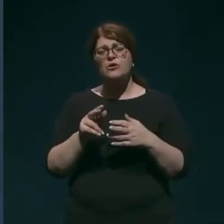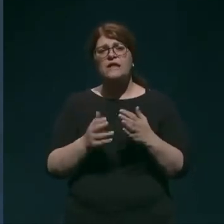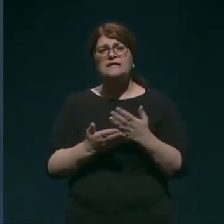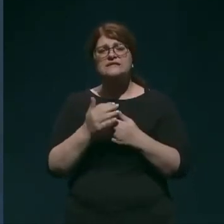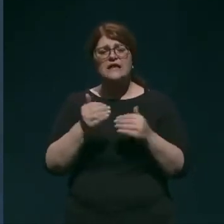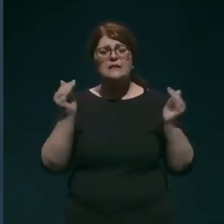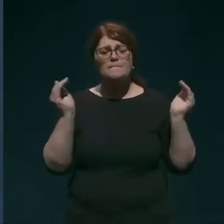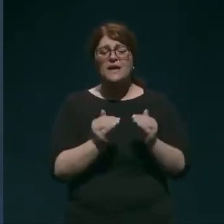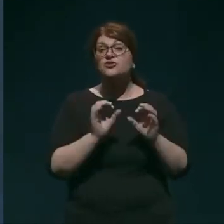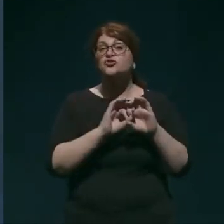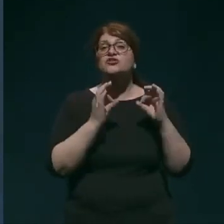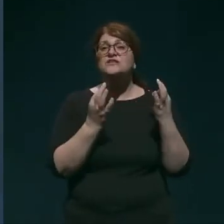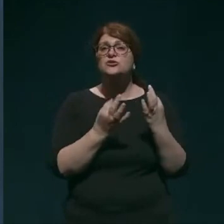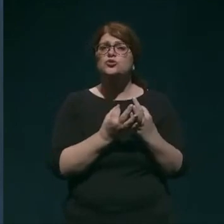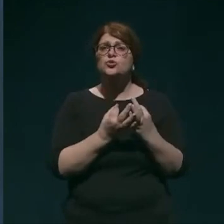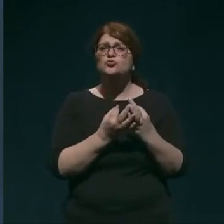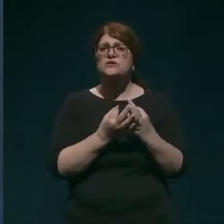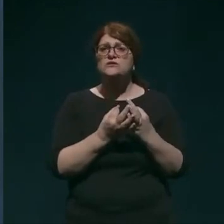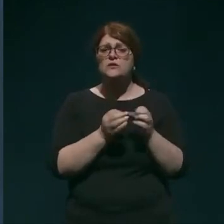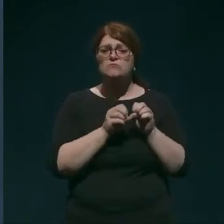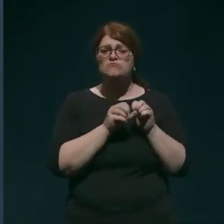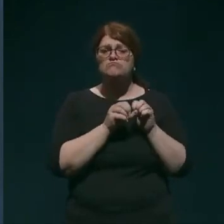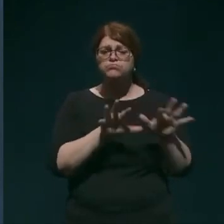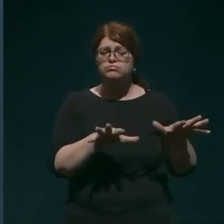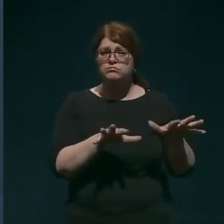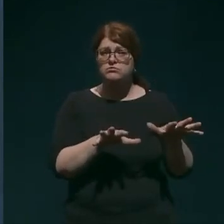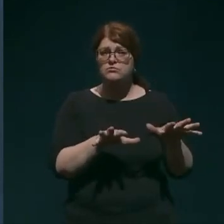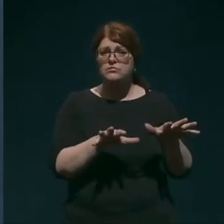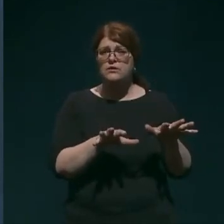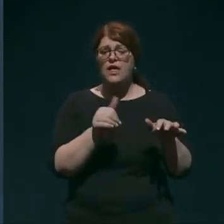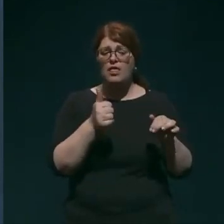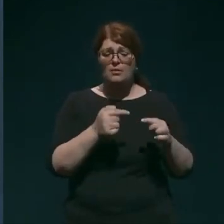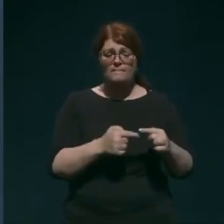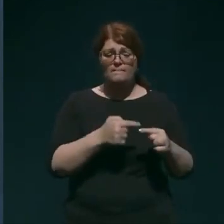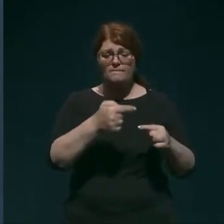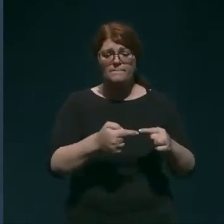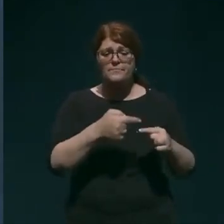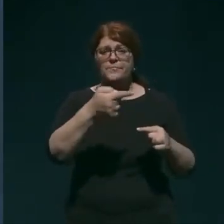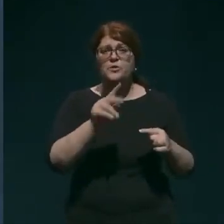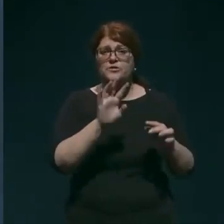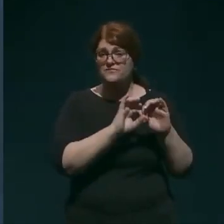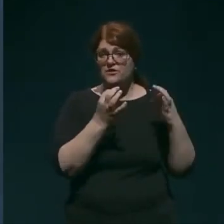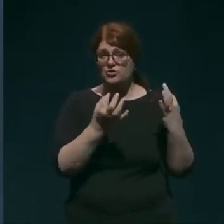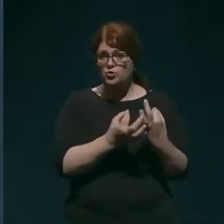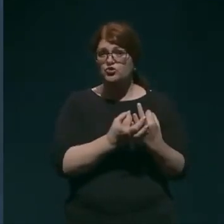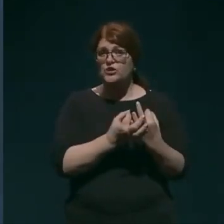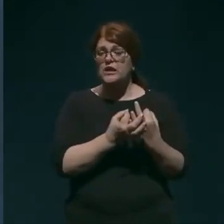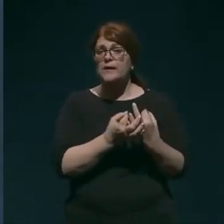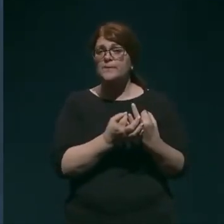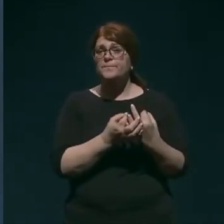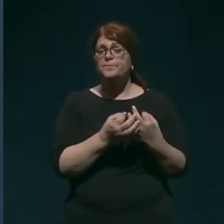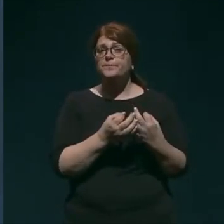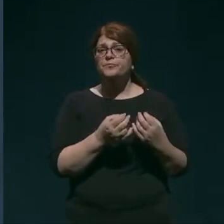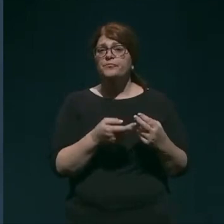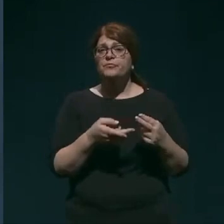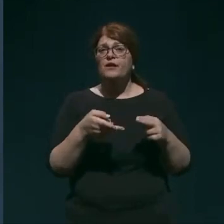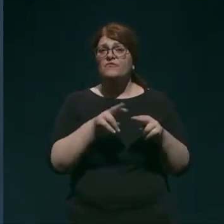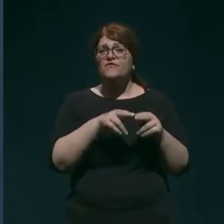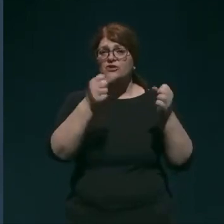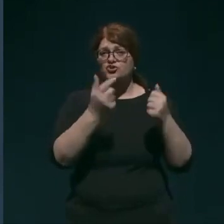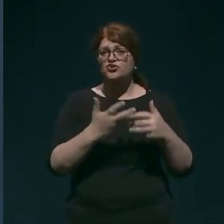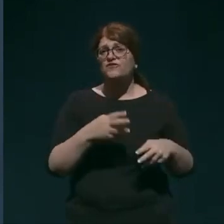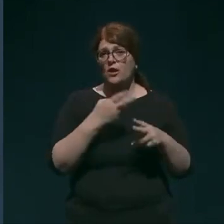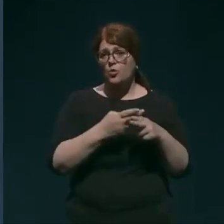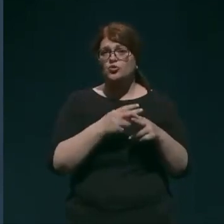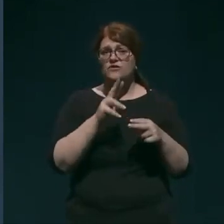družinski izbruh, dajmo tako reči, ne en prenos v družini, to pomeni, da imamo več število okuženih